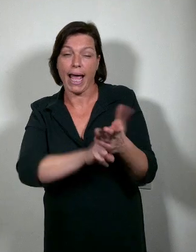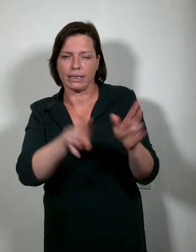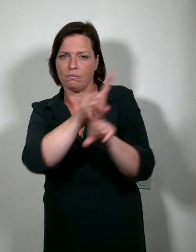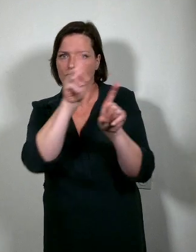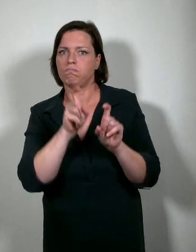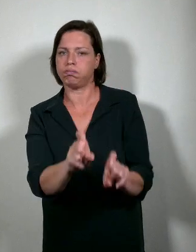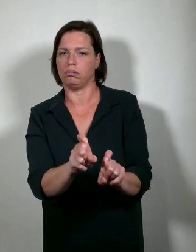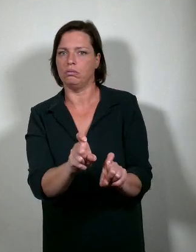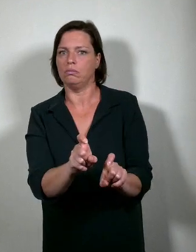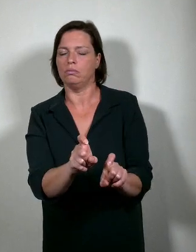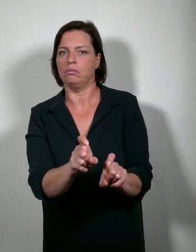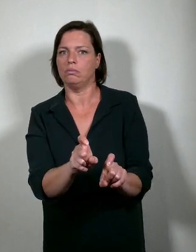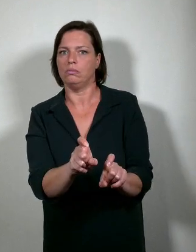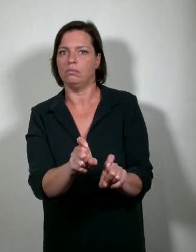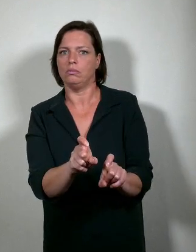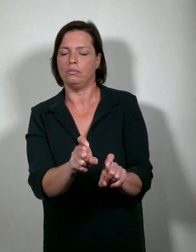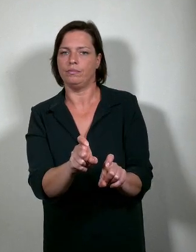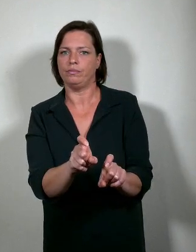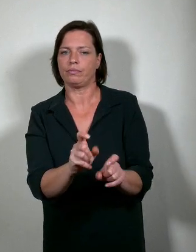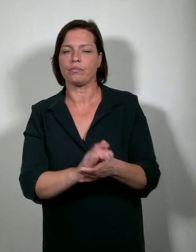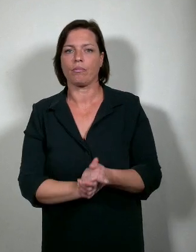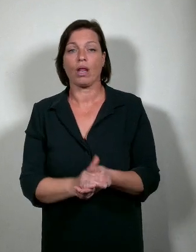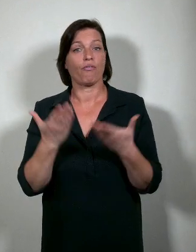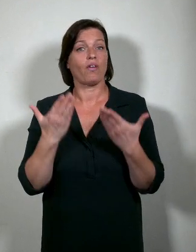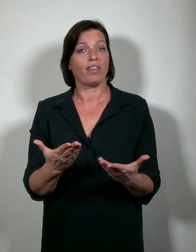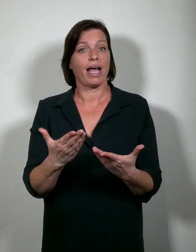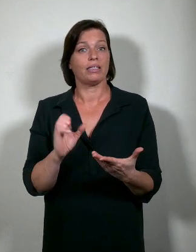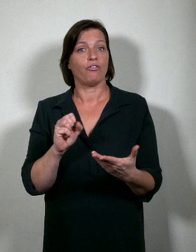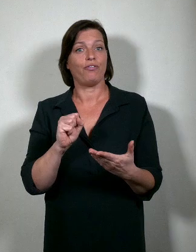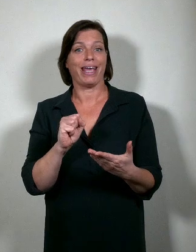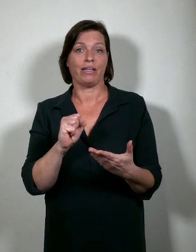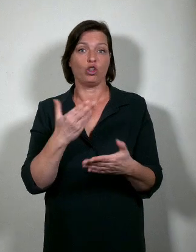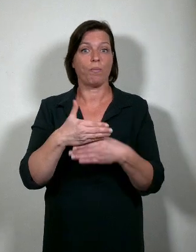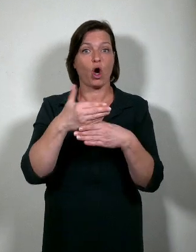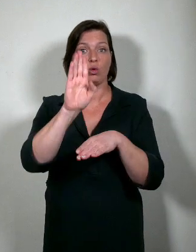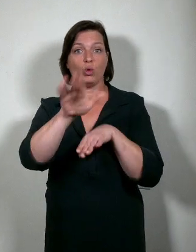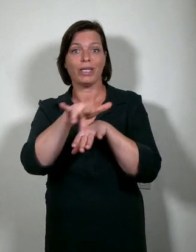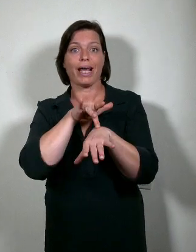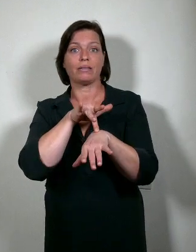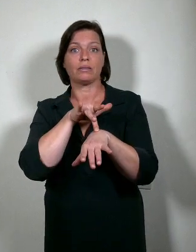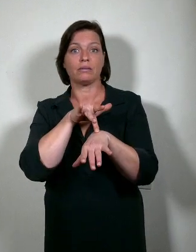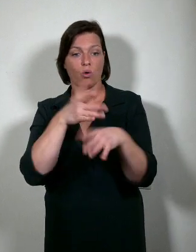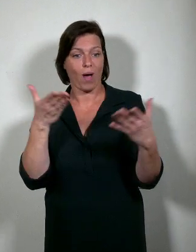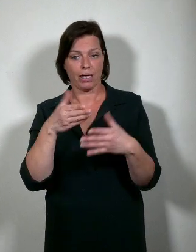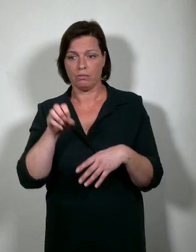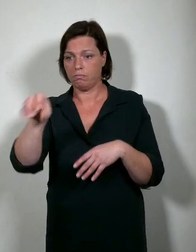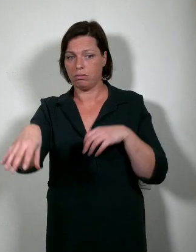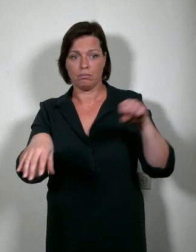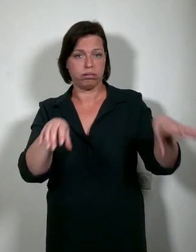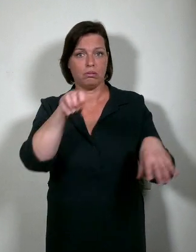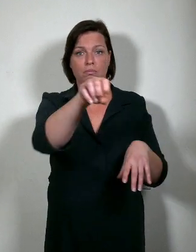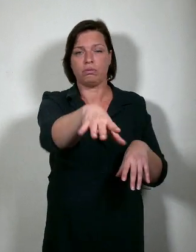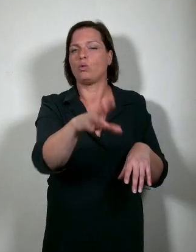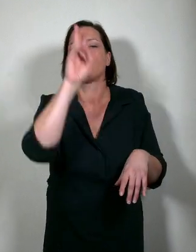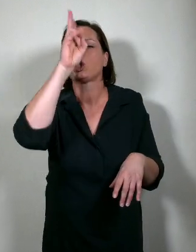gesteld durf ik wel te zeggen. En vandaag liggen heel wat Ugent gebouwen, dat weten we allemaal, versnipperd over de stad. Dat is trouwens